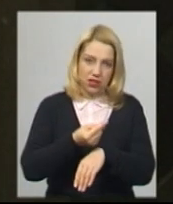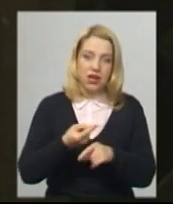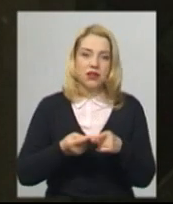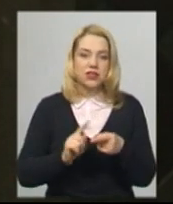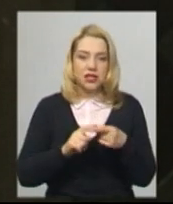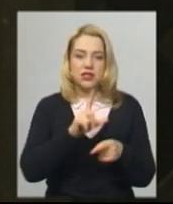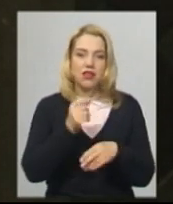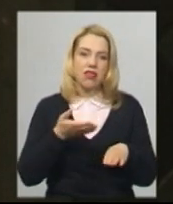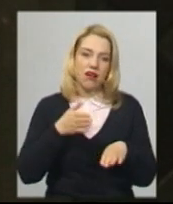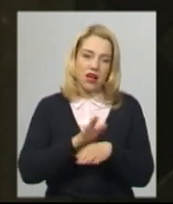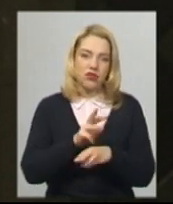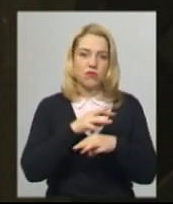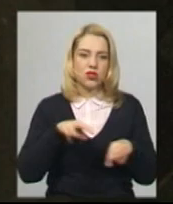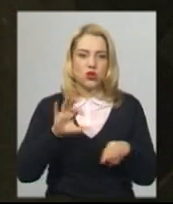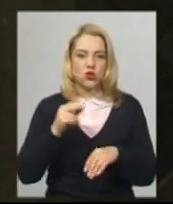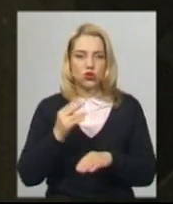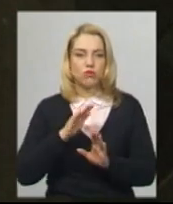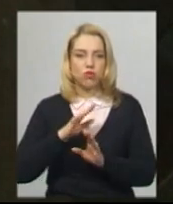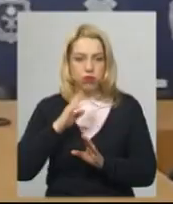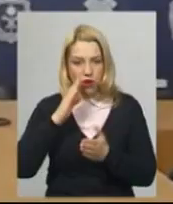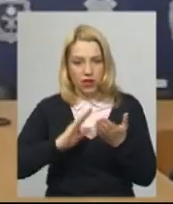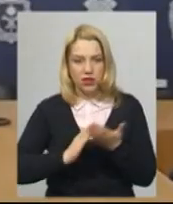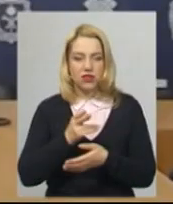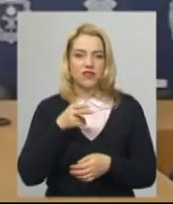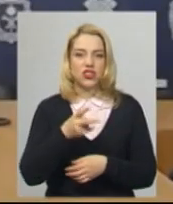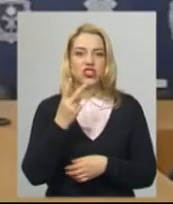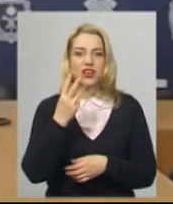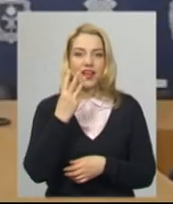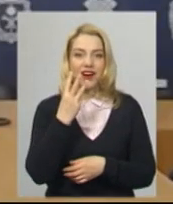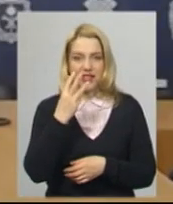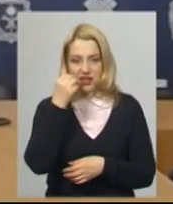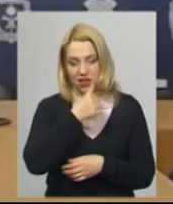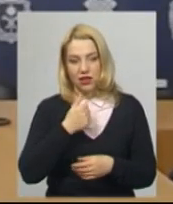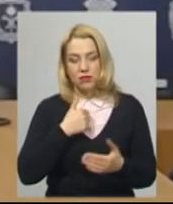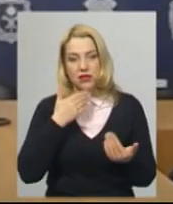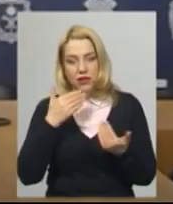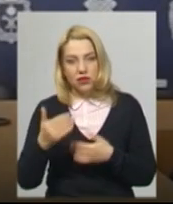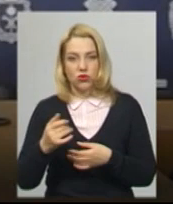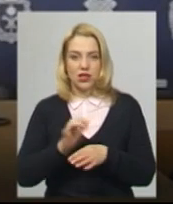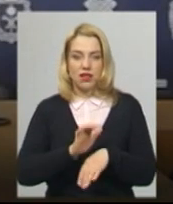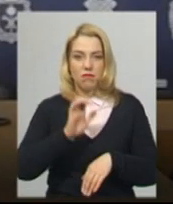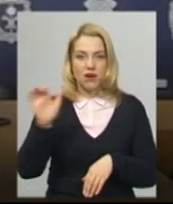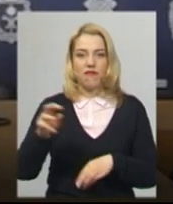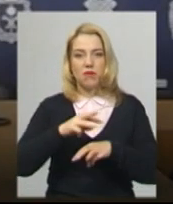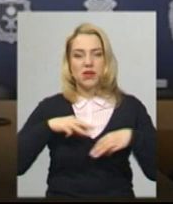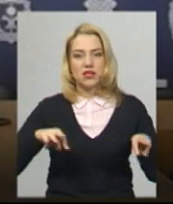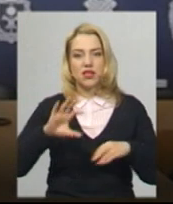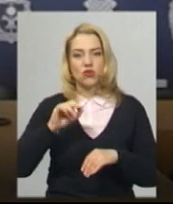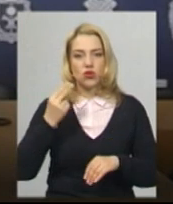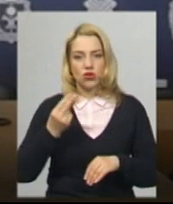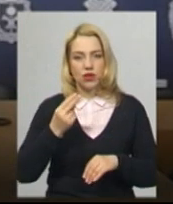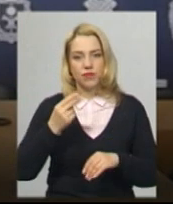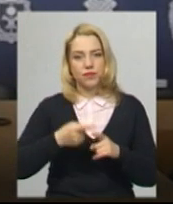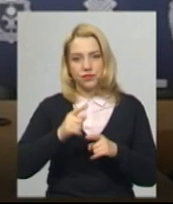Тобто це за наказом Мінсоцполітики за 2003 рік. Ми звернулися, направили до Міністерства охорони здоров'я, до Кабінету